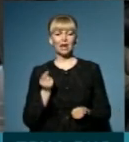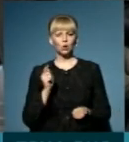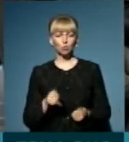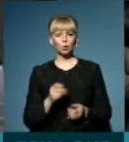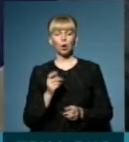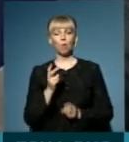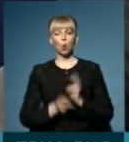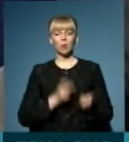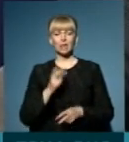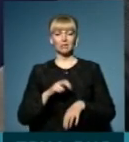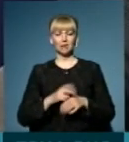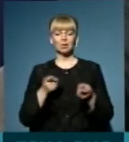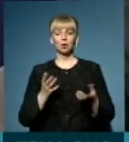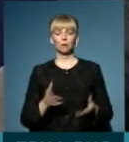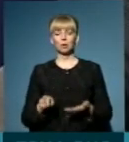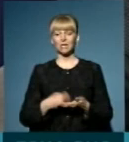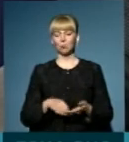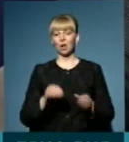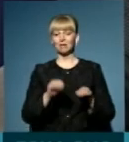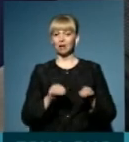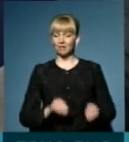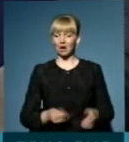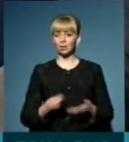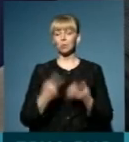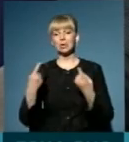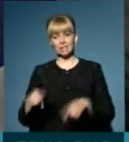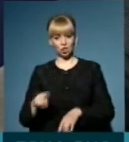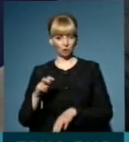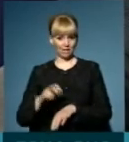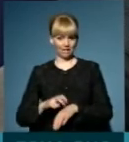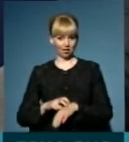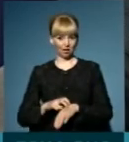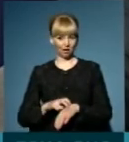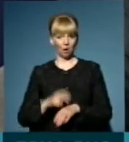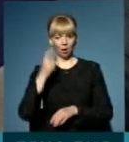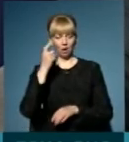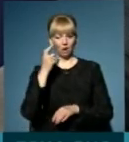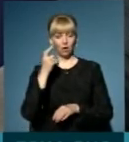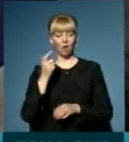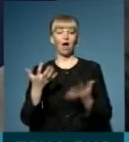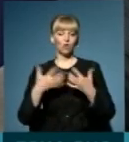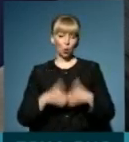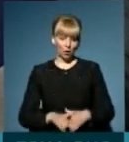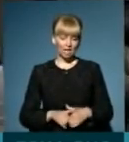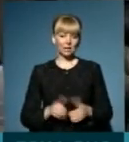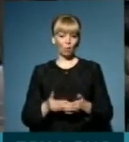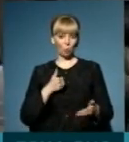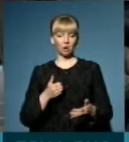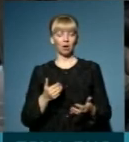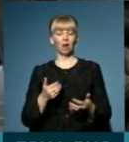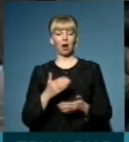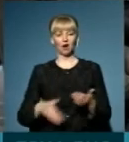щоб поміняти лікаря, насправді, треба просто заключити декларацію з іншим лікарем. Попередня декларація автоматично анулюється. Є